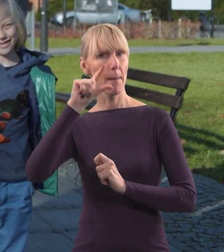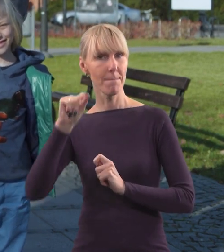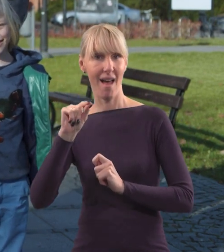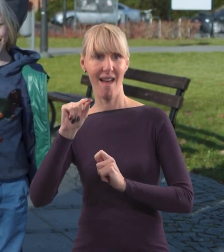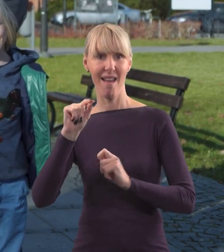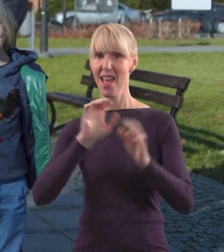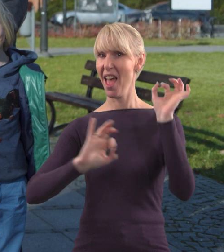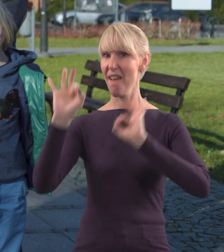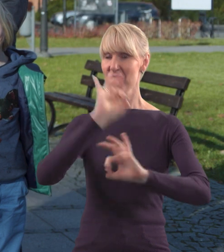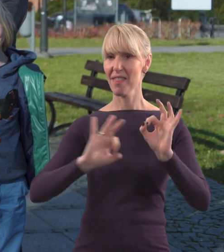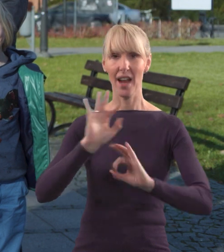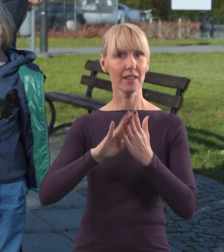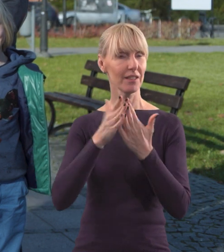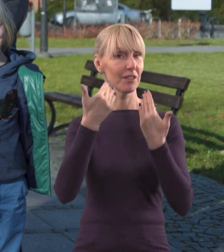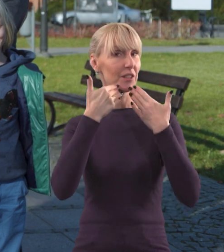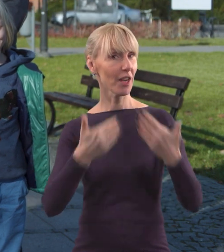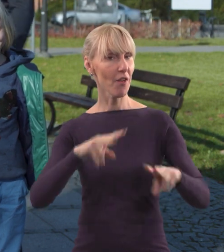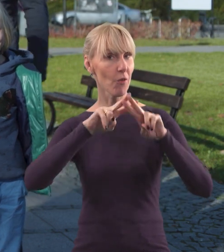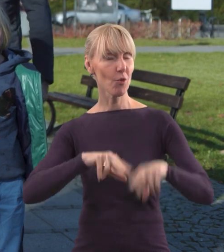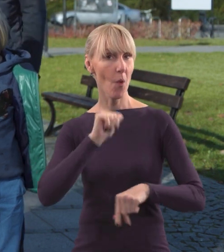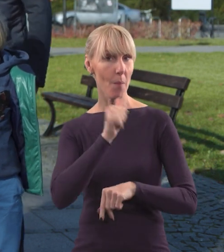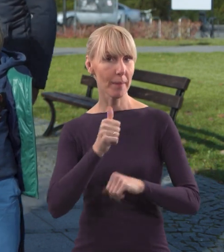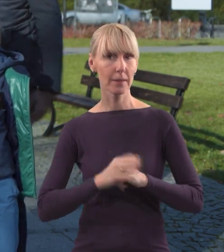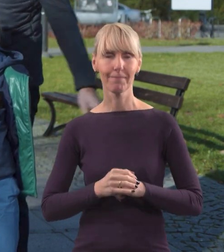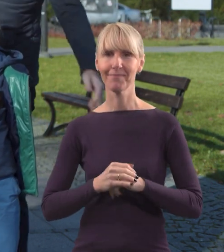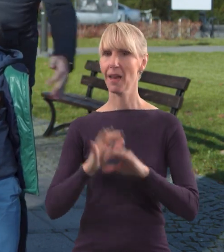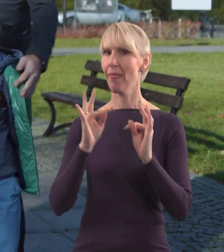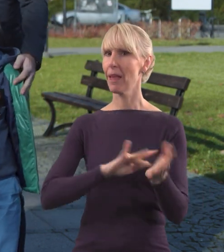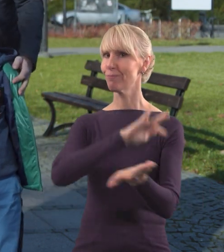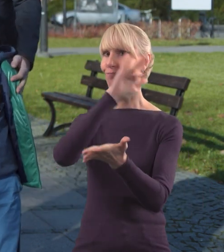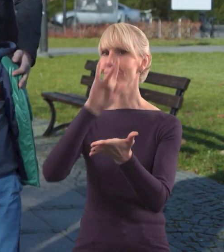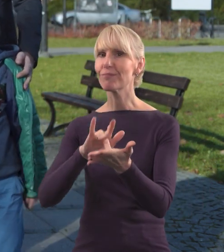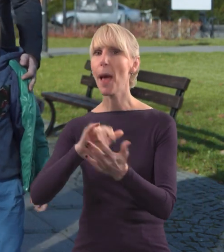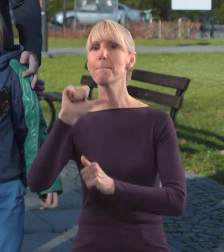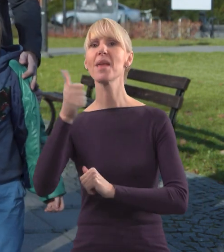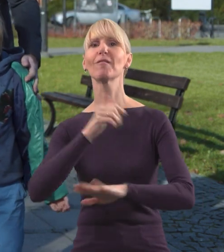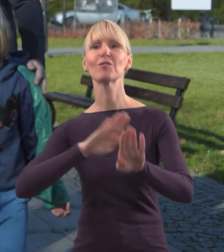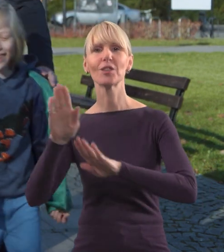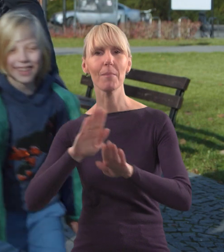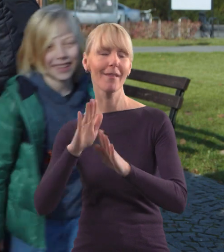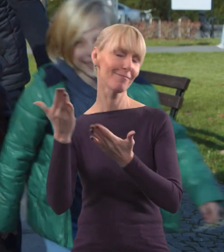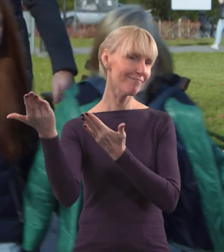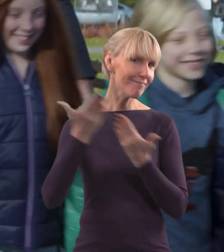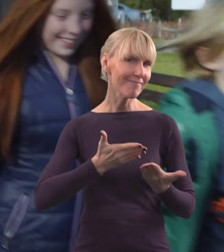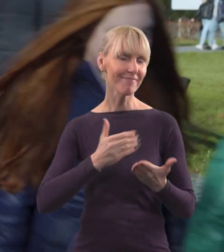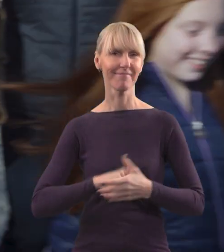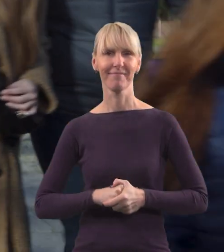byłaby możliwa, gdyby nie fundusze europejskie. A my udajemy się do pierwszego miejsca. Chodźcie z nami!